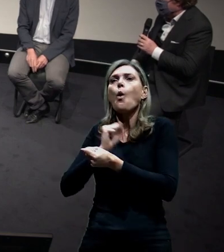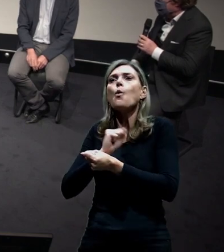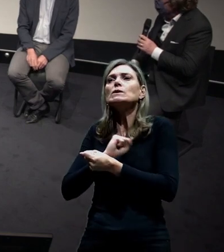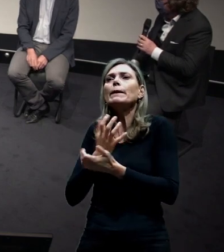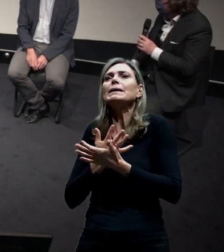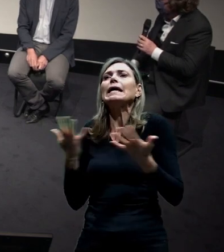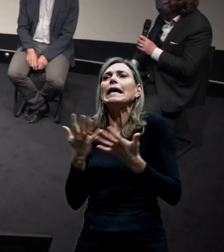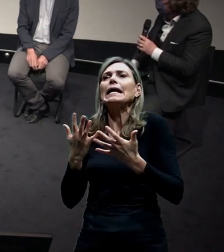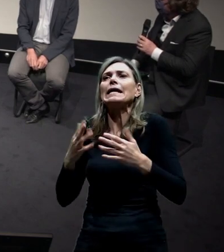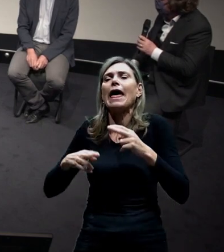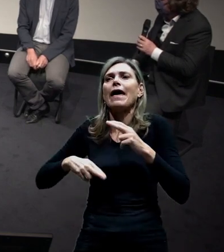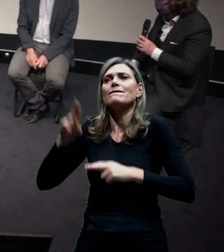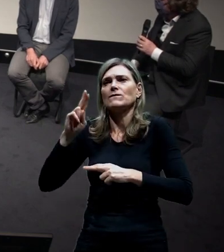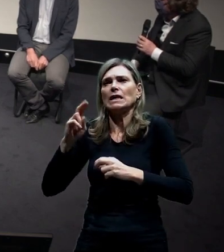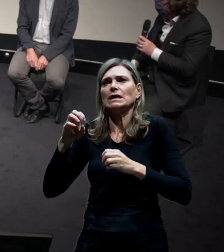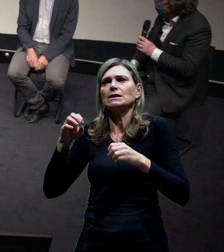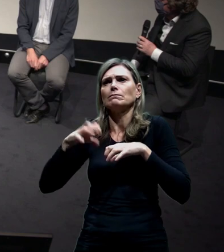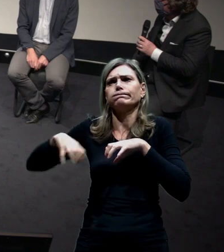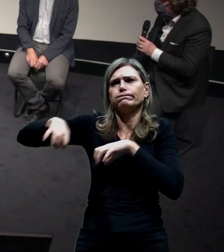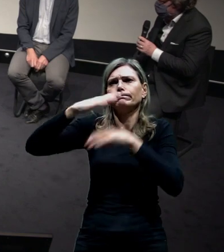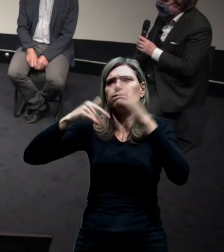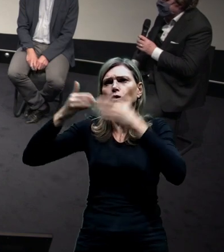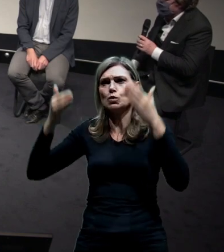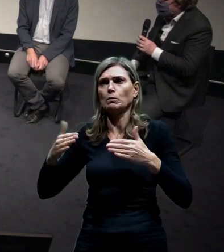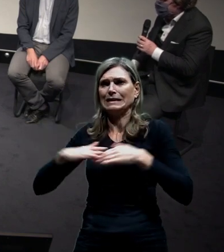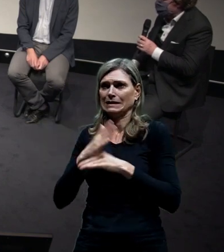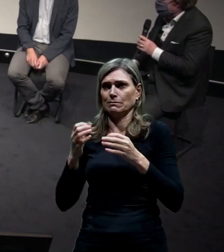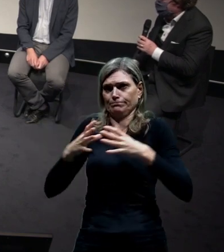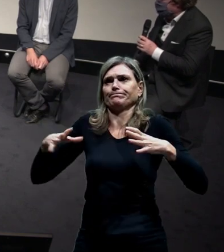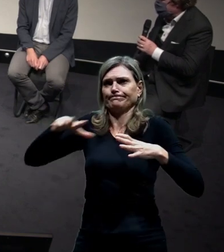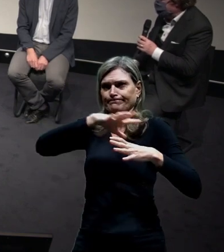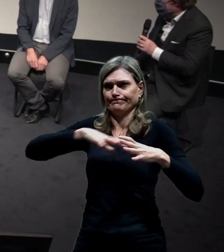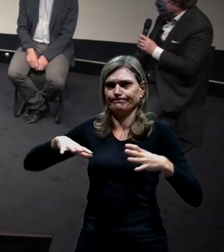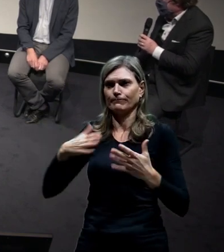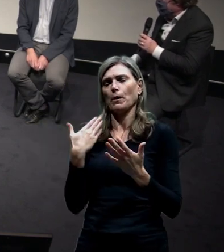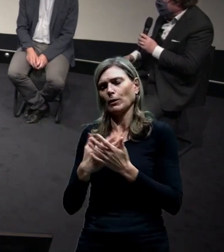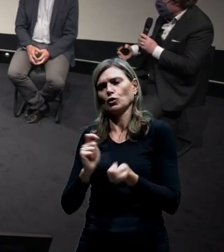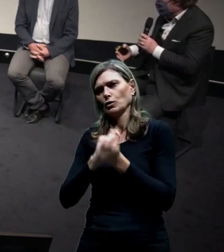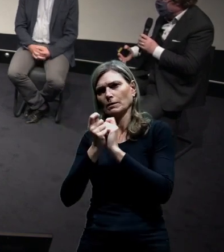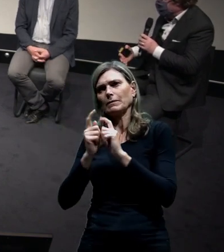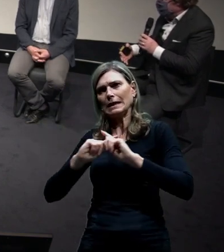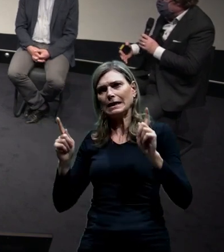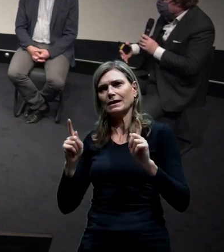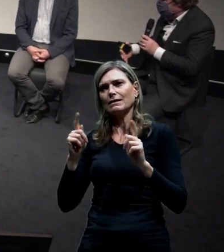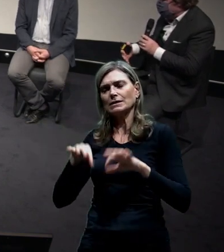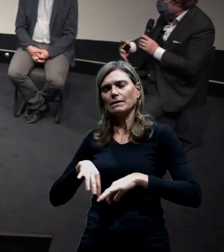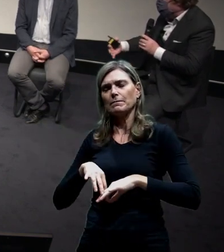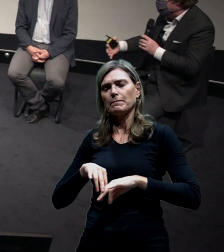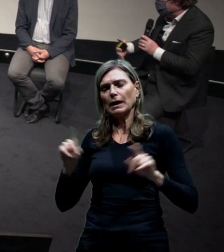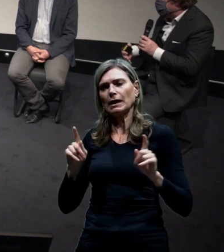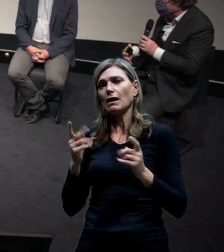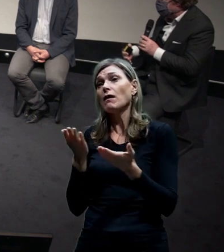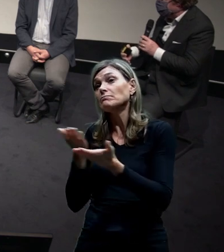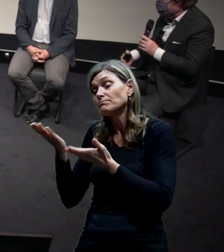než kolem toho stávajícího koridoru. Proto jsme volili po dohodě a